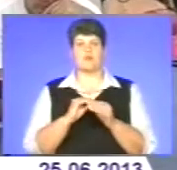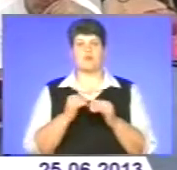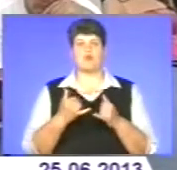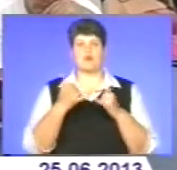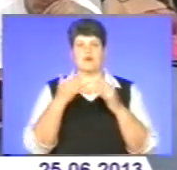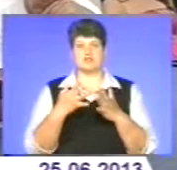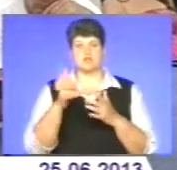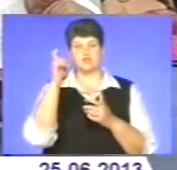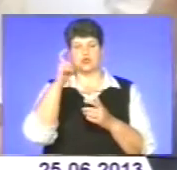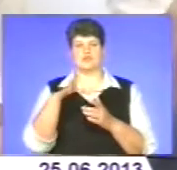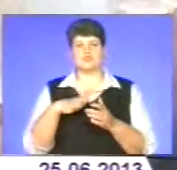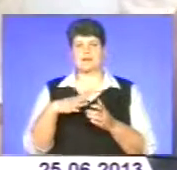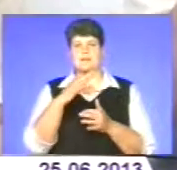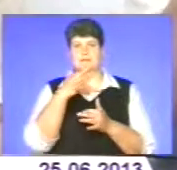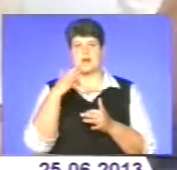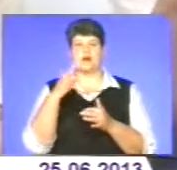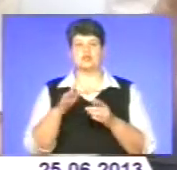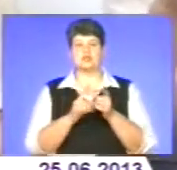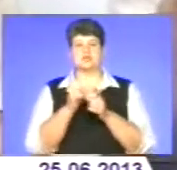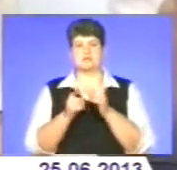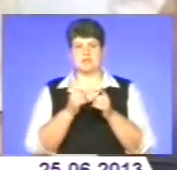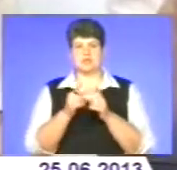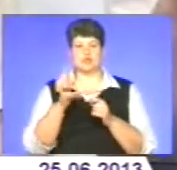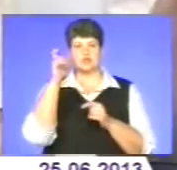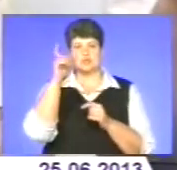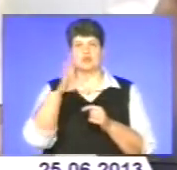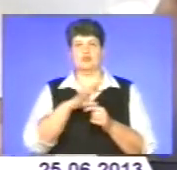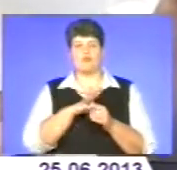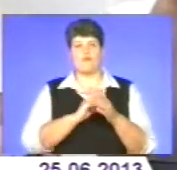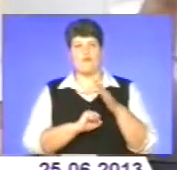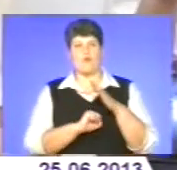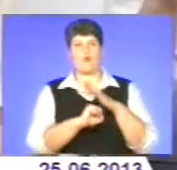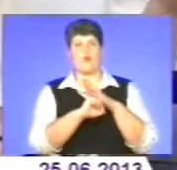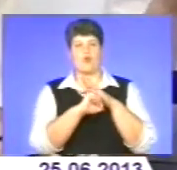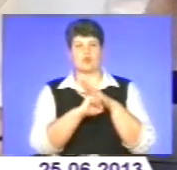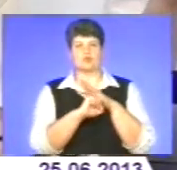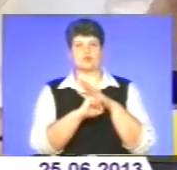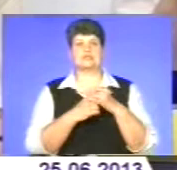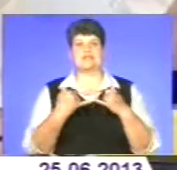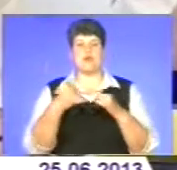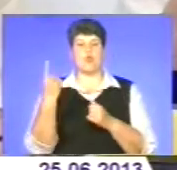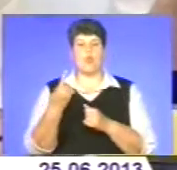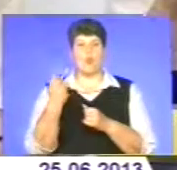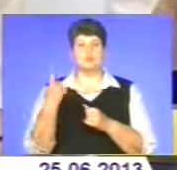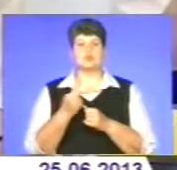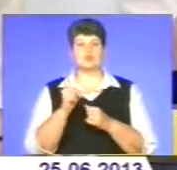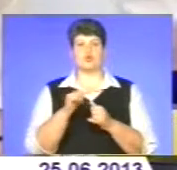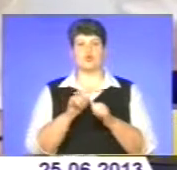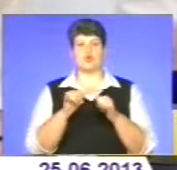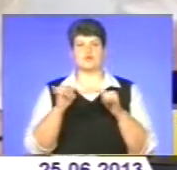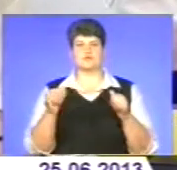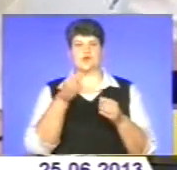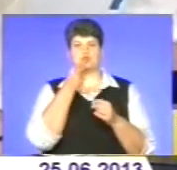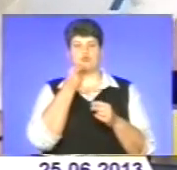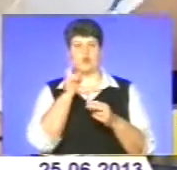чекає багато змін. Чортків – це був основною опорою області щодо розвитку харчової